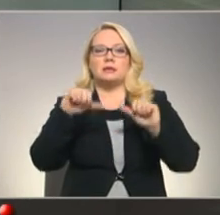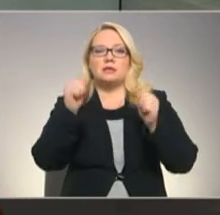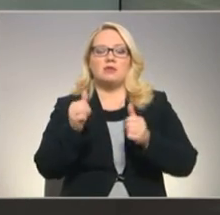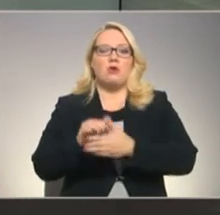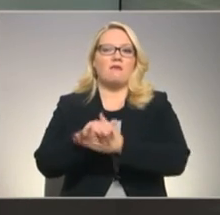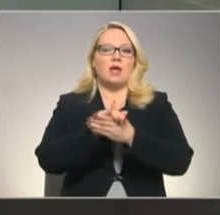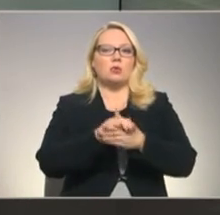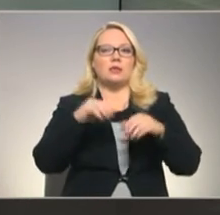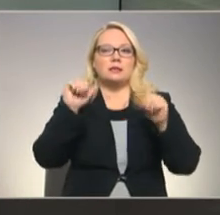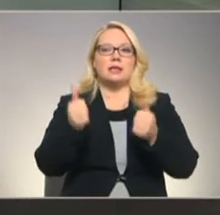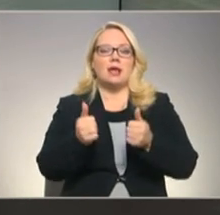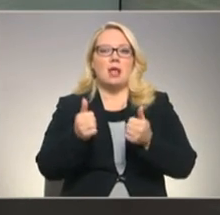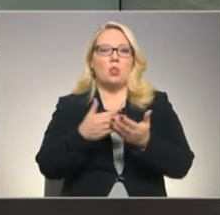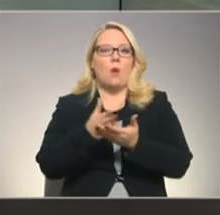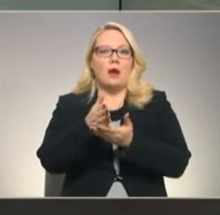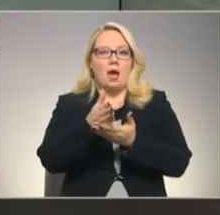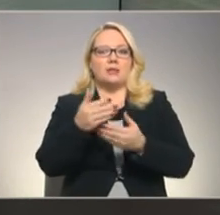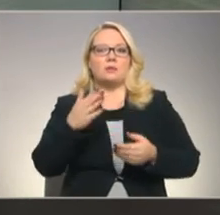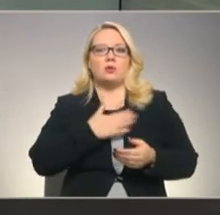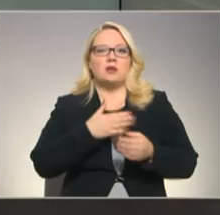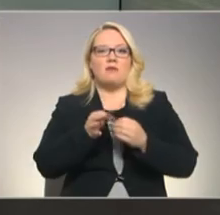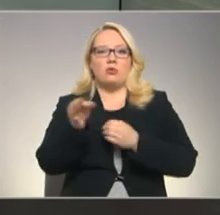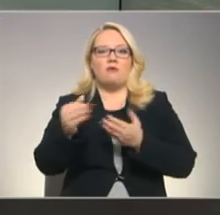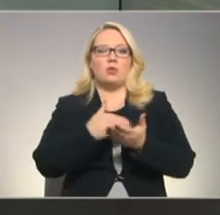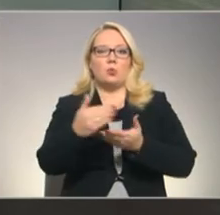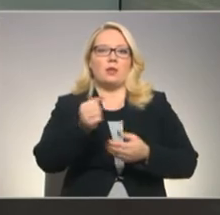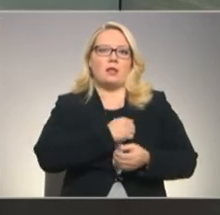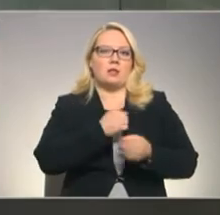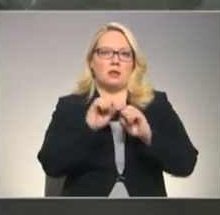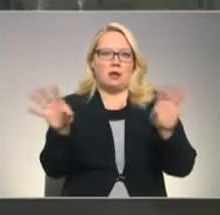vienot stilu norādes, bet no sava novada turpin Latgales kolēģi.